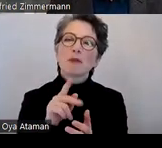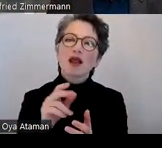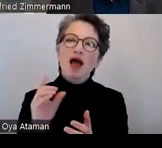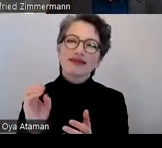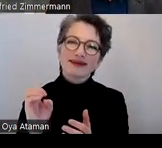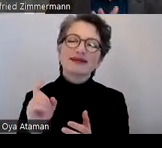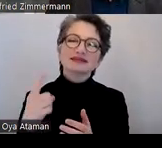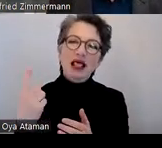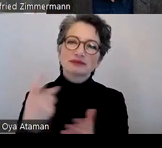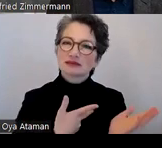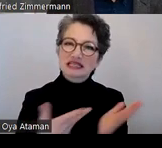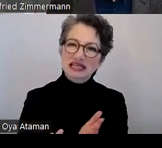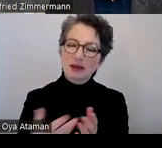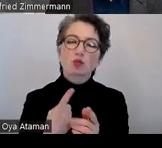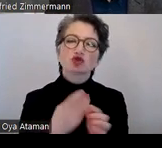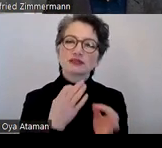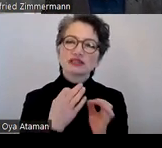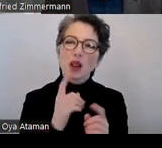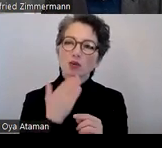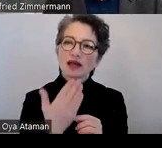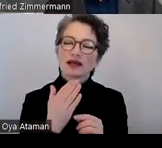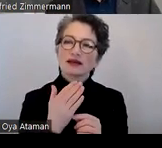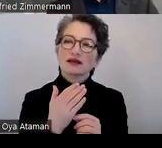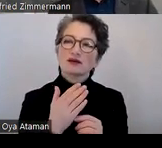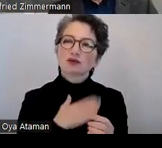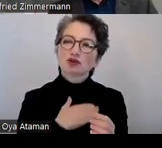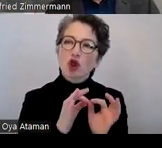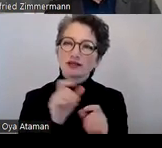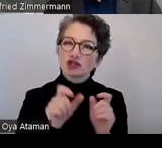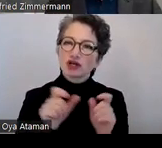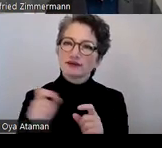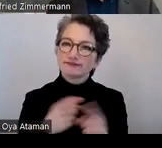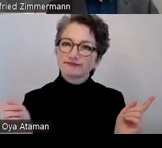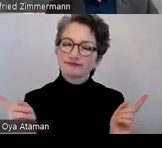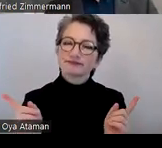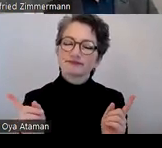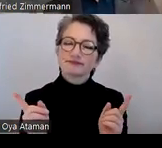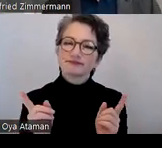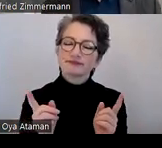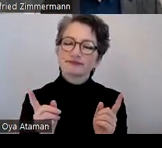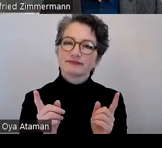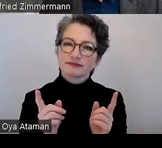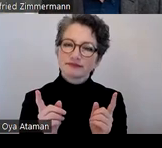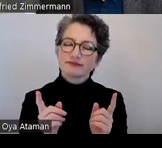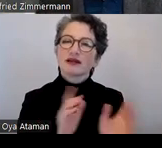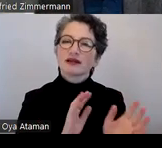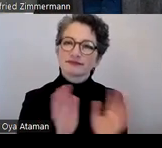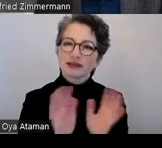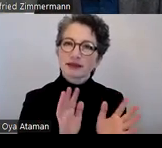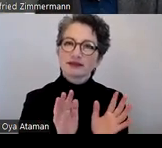hat und ganz speziell möchte ich auch danke sagen zu unseren Dolmetscherinneninnen Gebärden